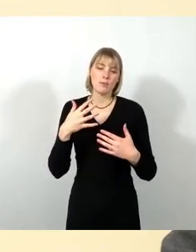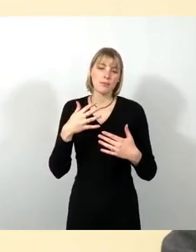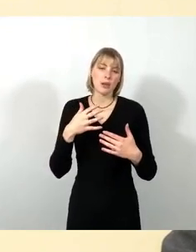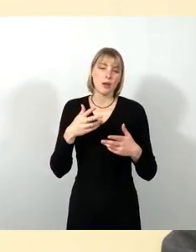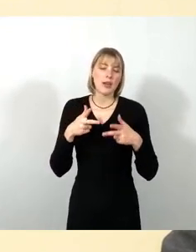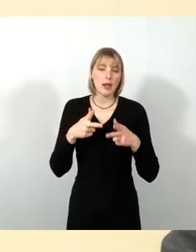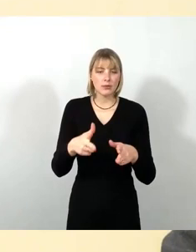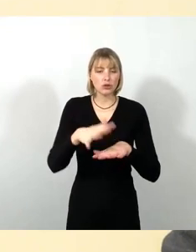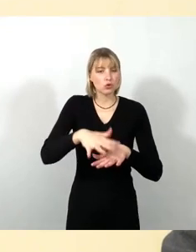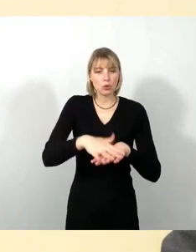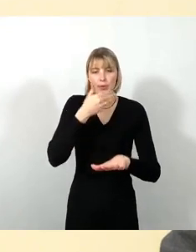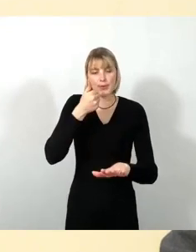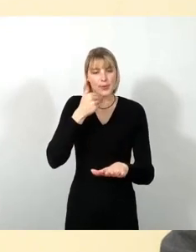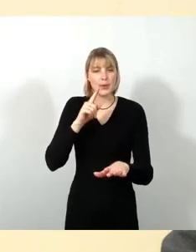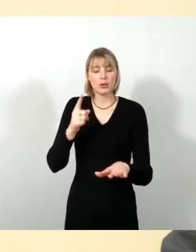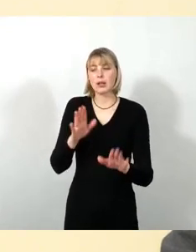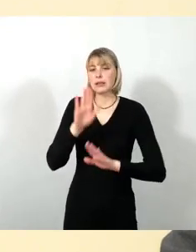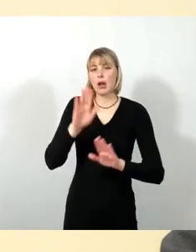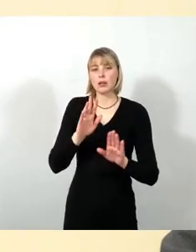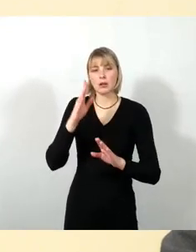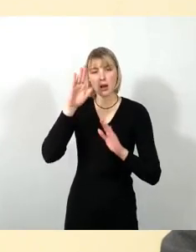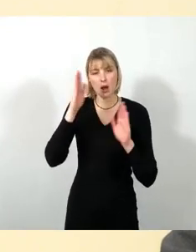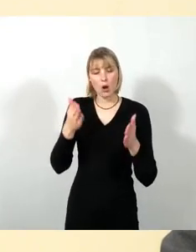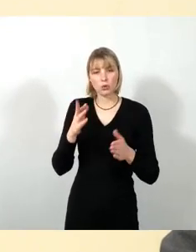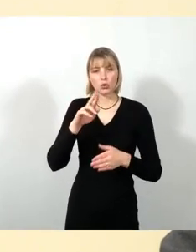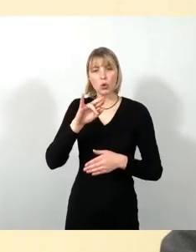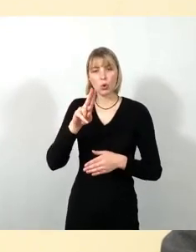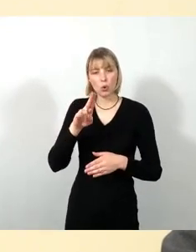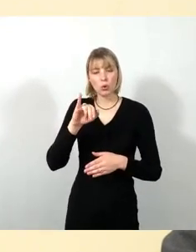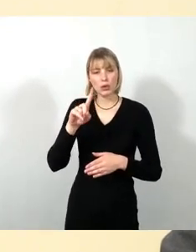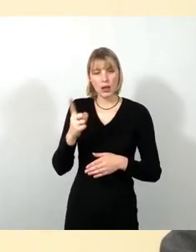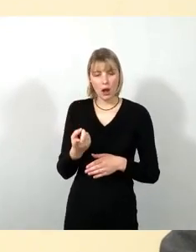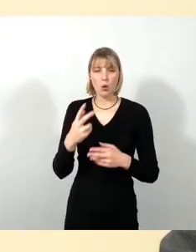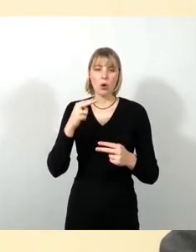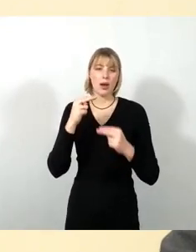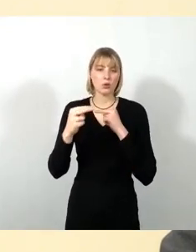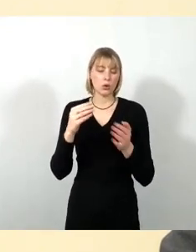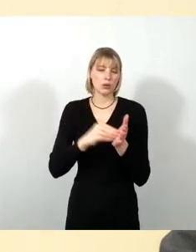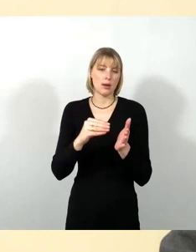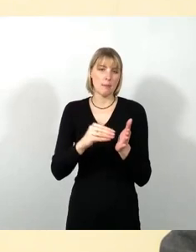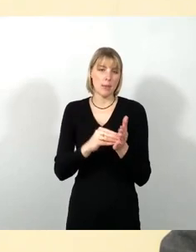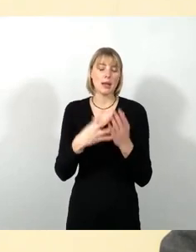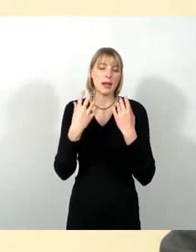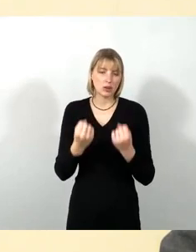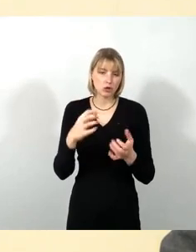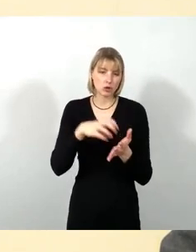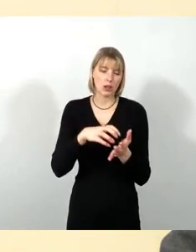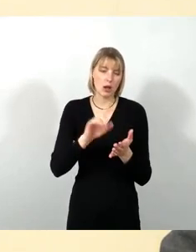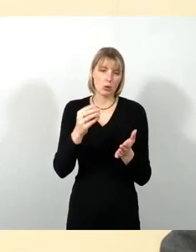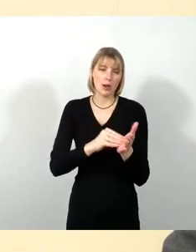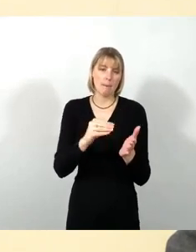Theaterhaus Rudi also eine frühere Gaststätte gibt, die nur genutzt wird aktuell, wenn dort auch